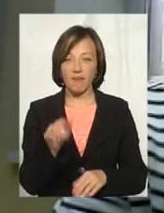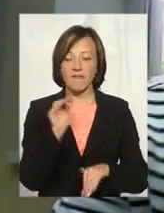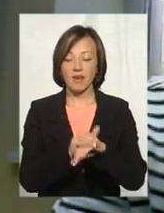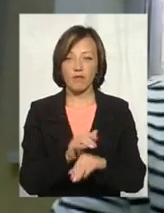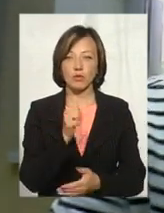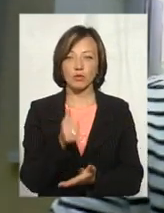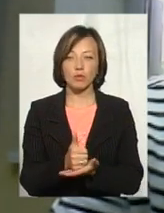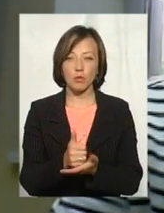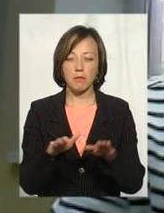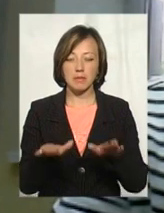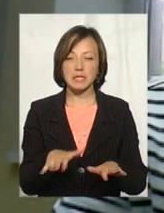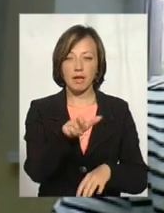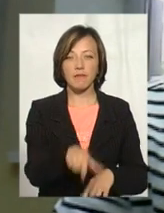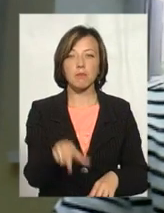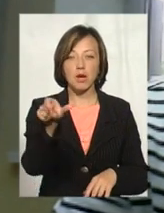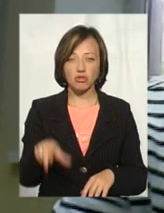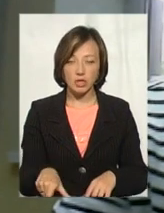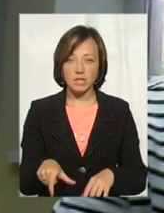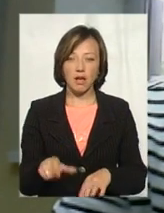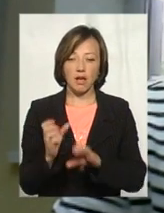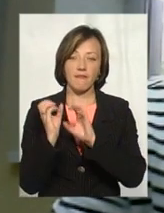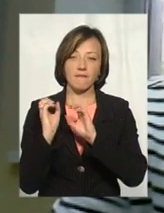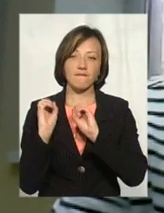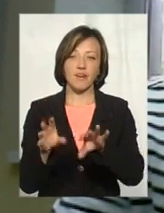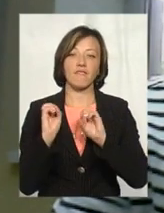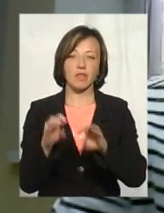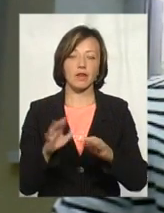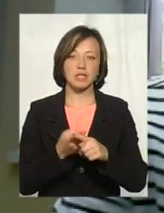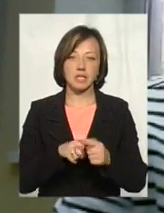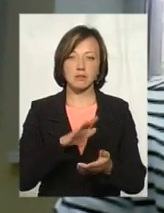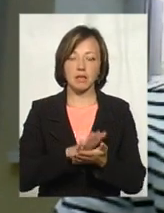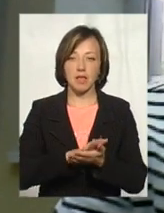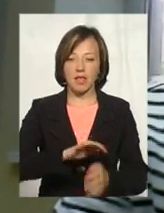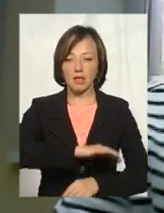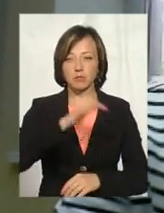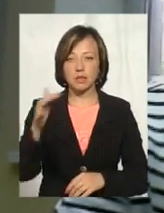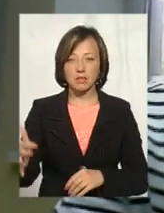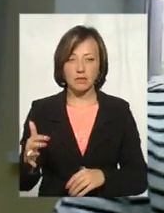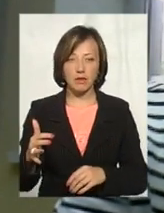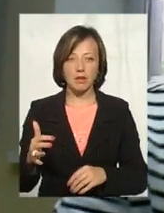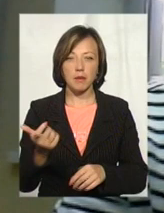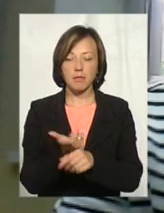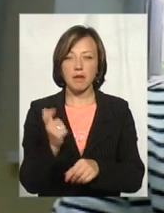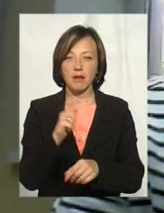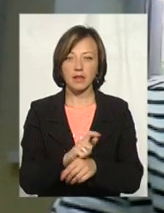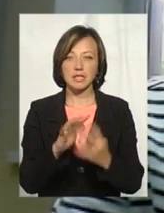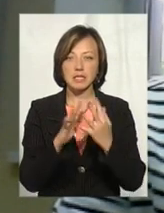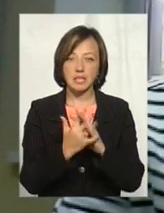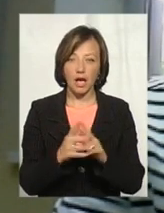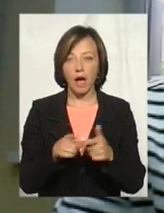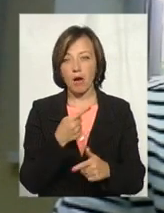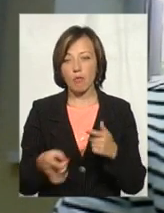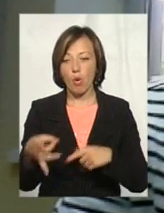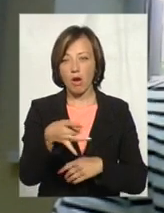в основному містері мешканці, вивантажувалися все сміття на сміттєзвалищах, переважно більшість сільських або